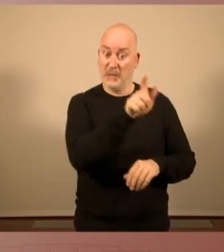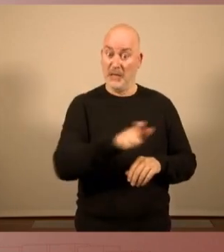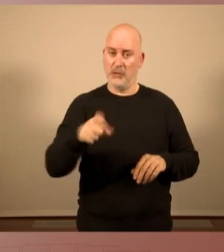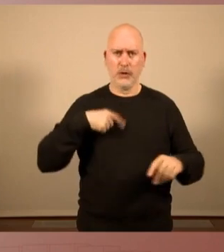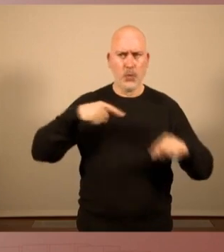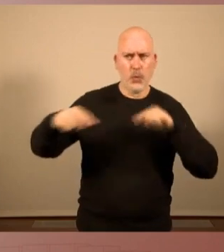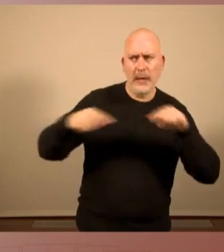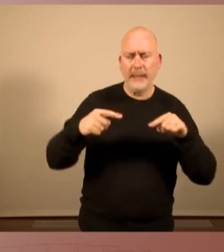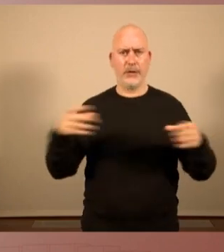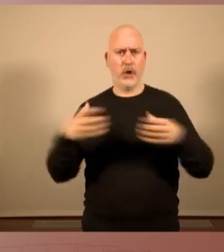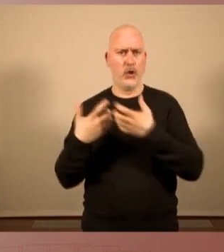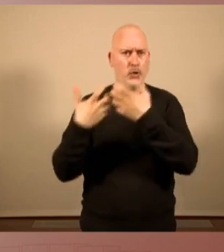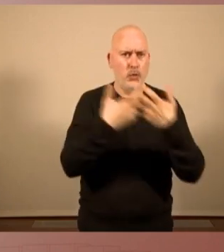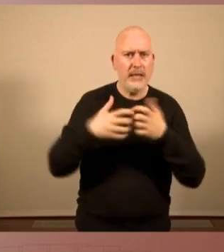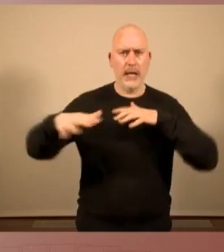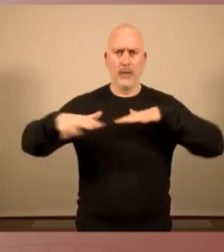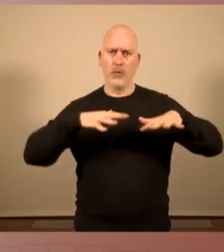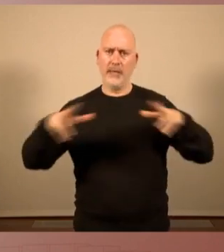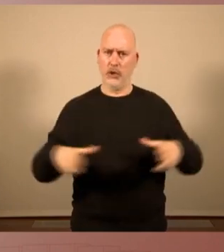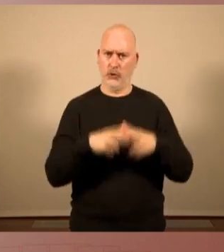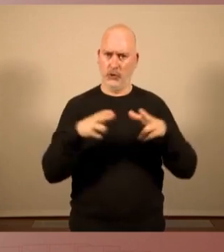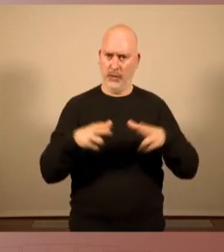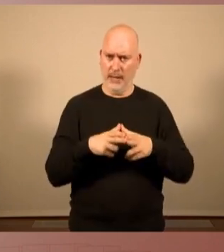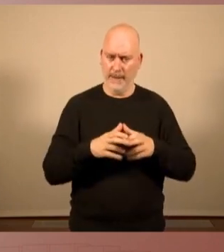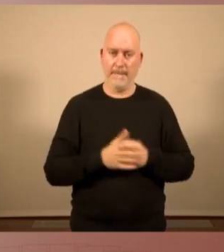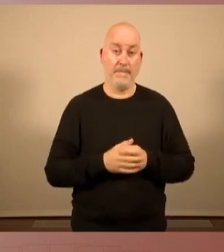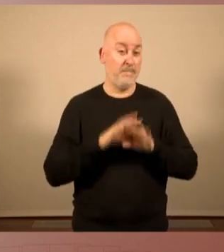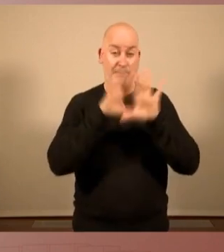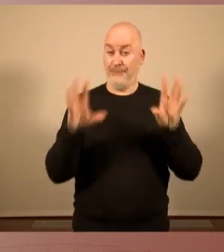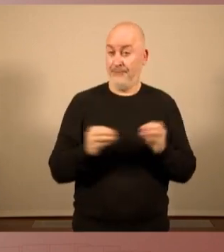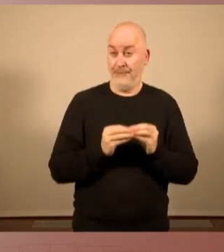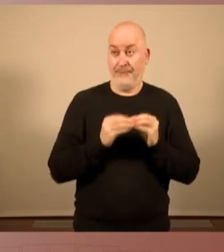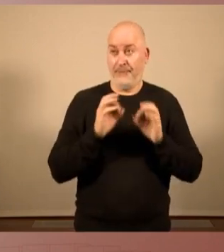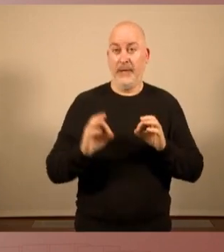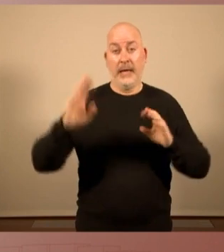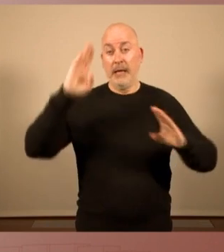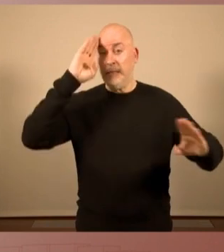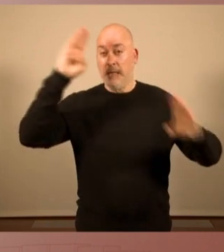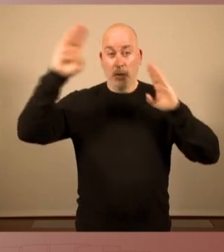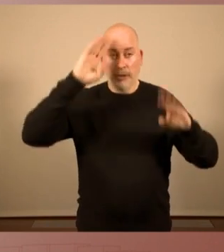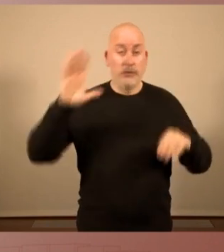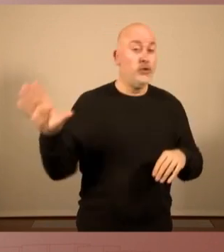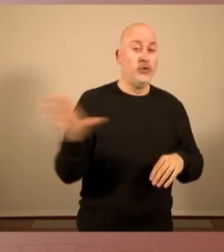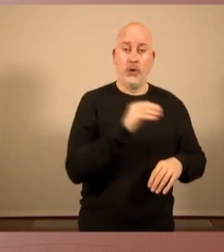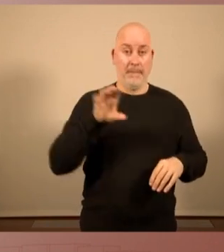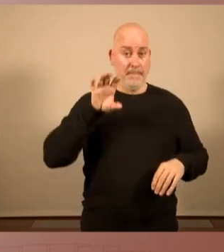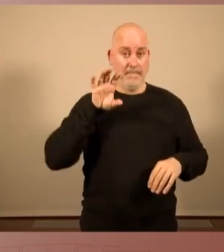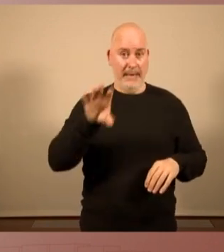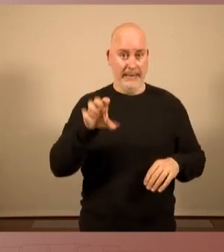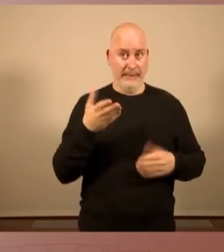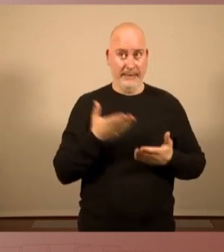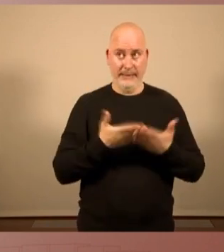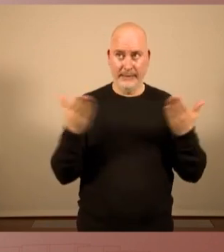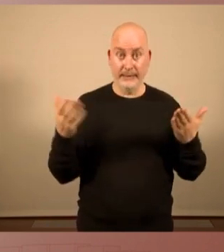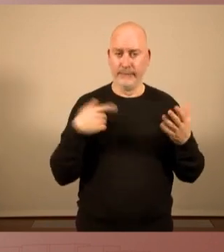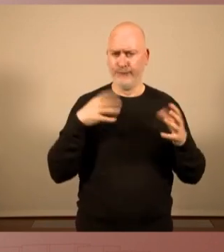lluites i els moviments socials. En definitiva, una salutació a tot el país en aquests moments de